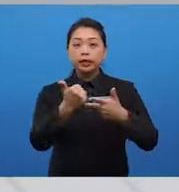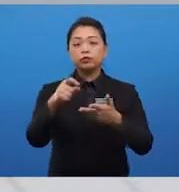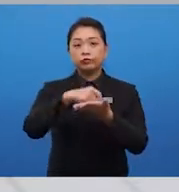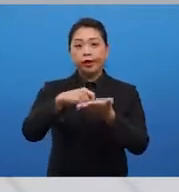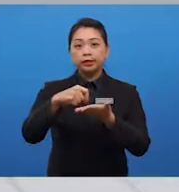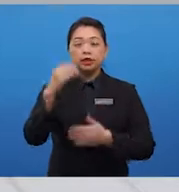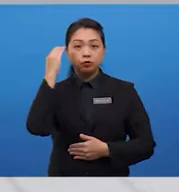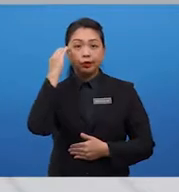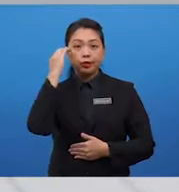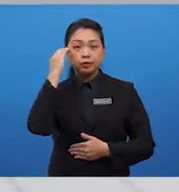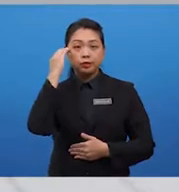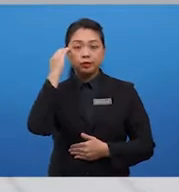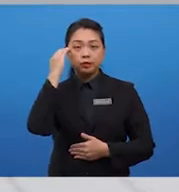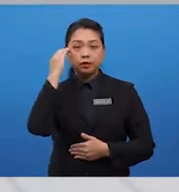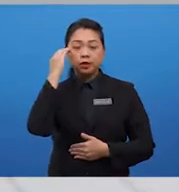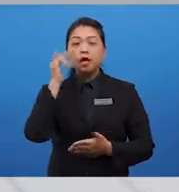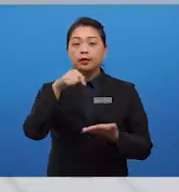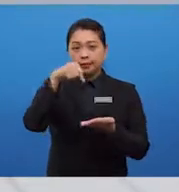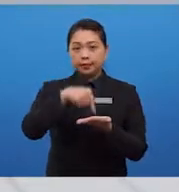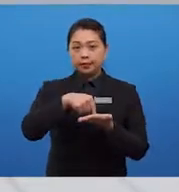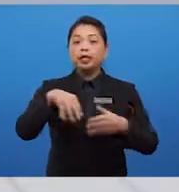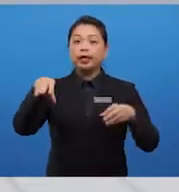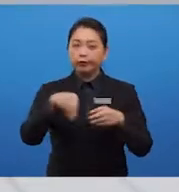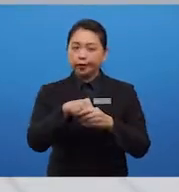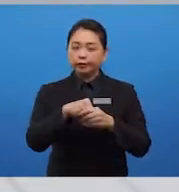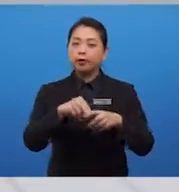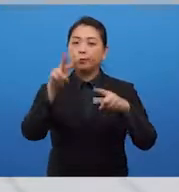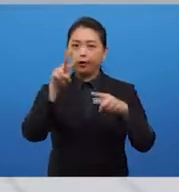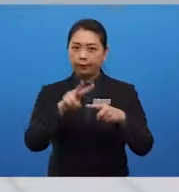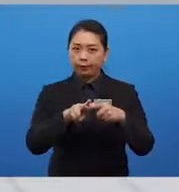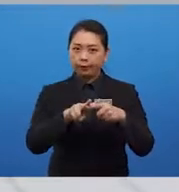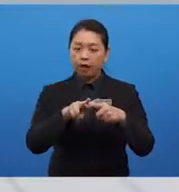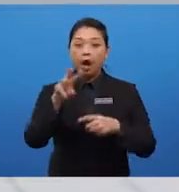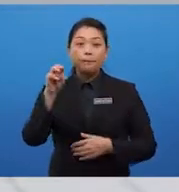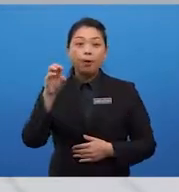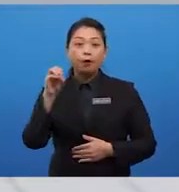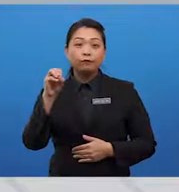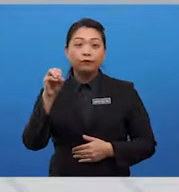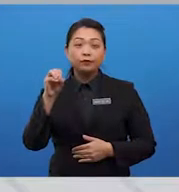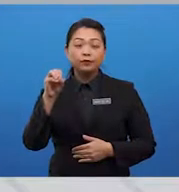penulisan. Ini mengenai pengetahuan penulisan, pengetahuan penulisan,